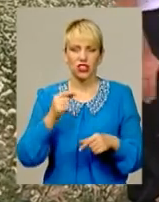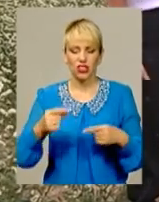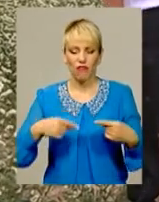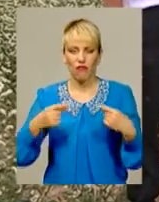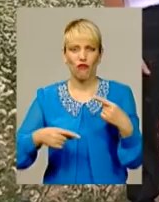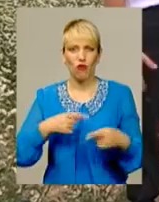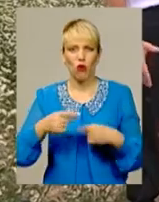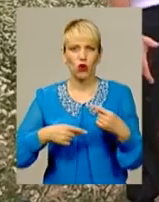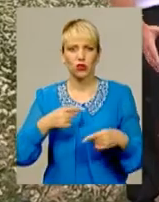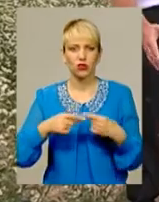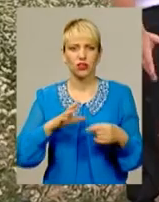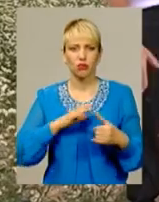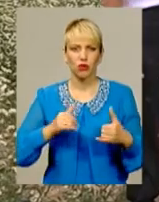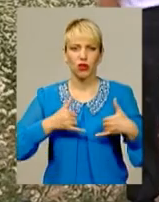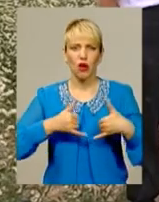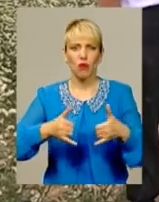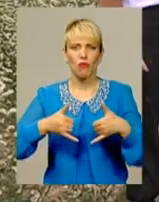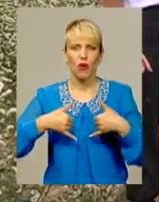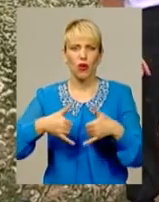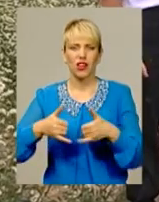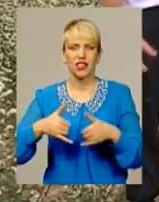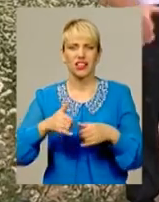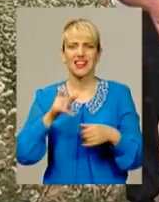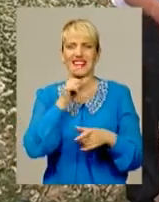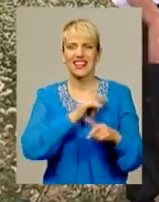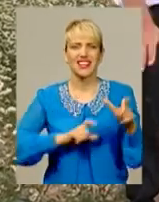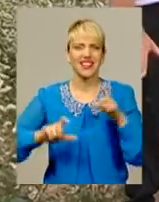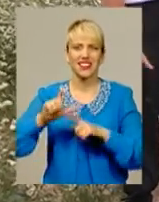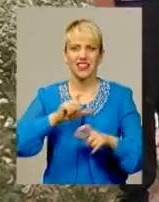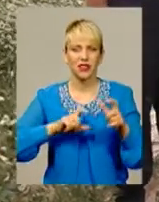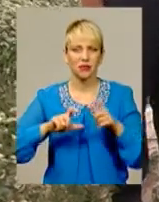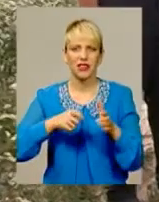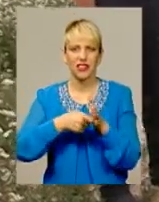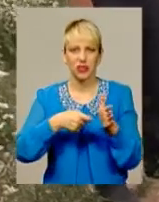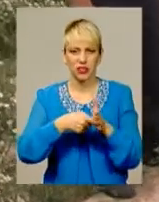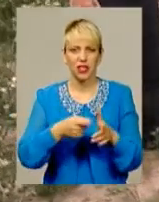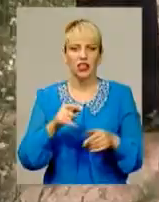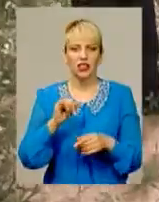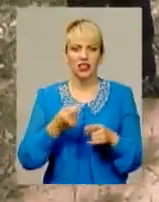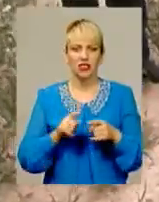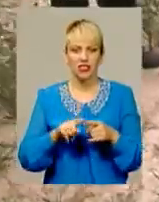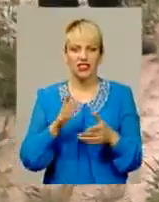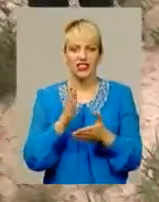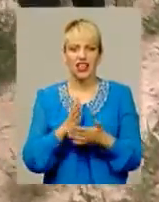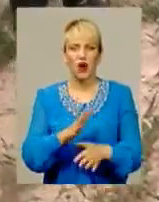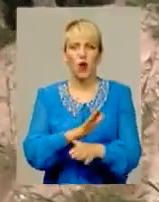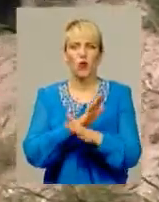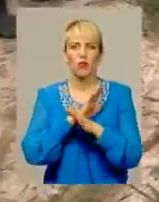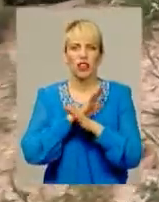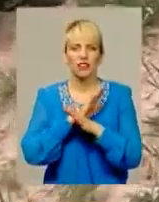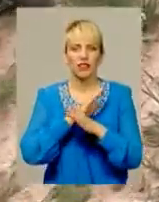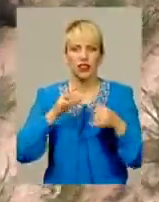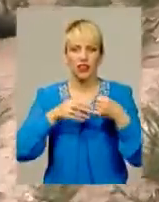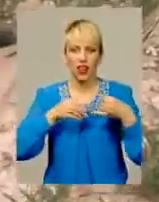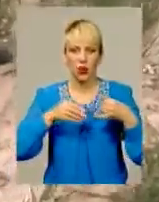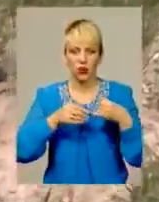дану ділянку було пролито тисячні дози гербіцидів. Відповідно, маємо таке омертвіння грунту, яке